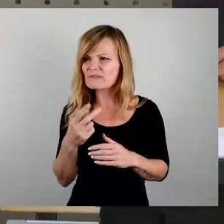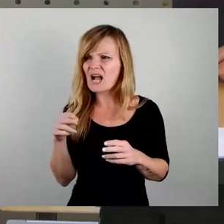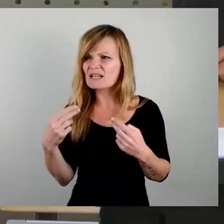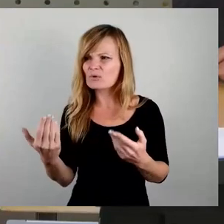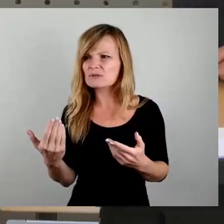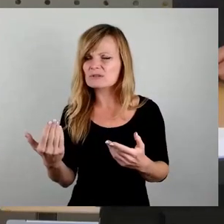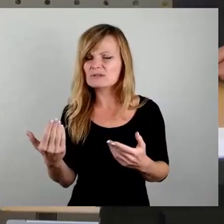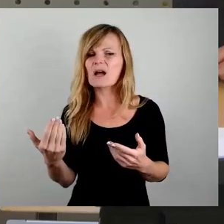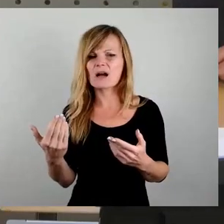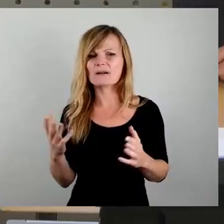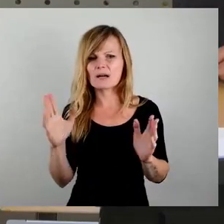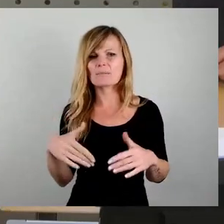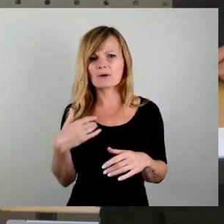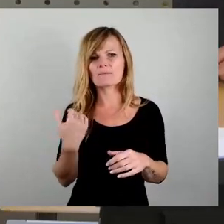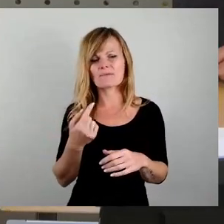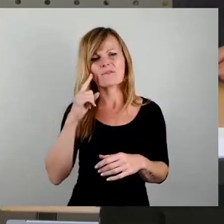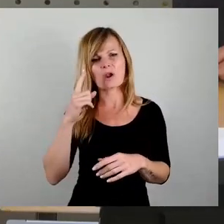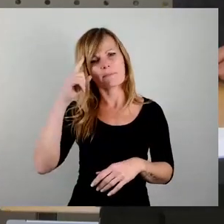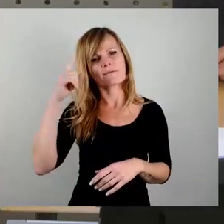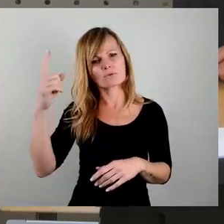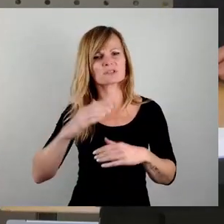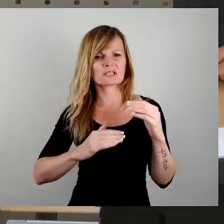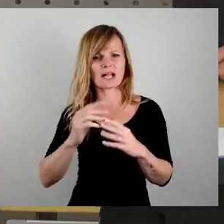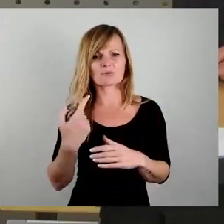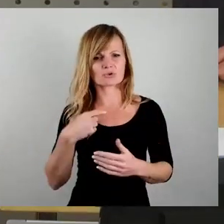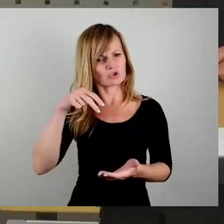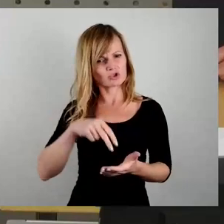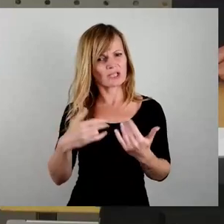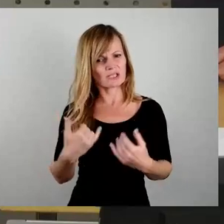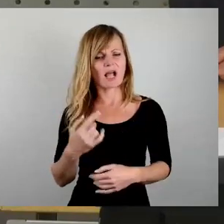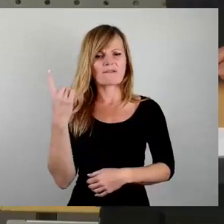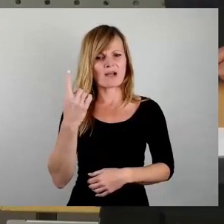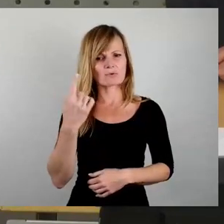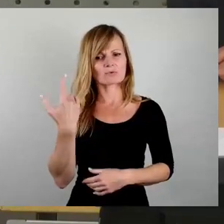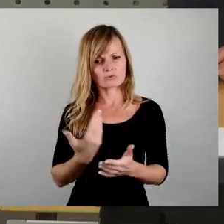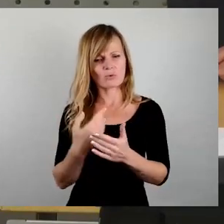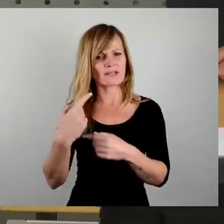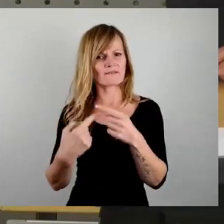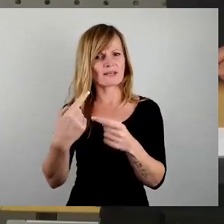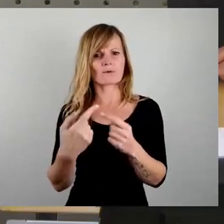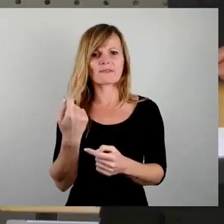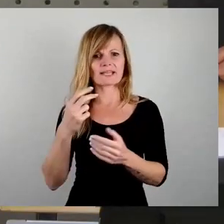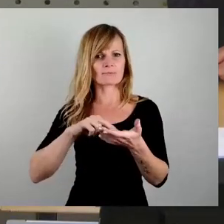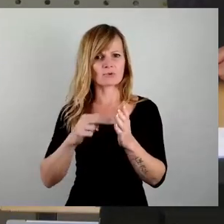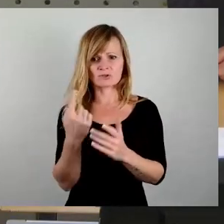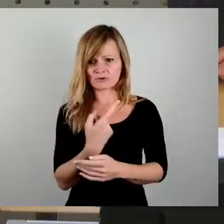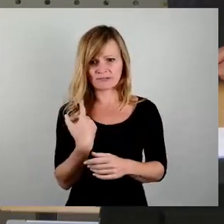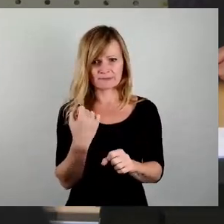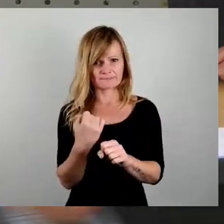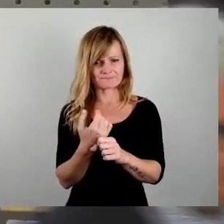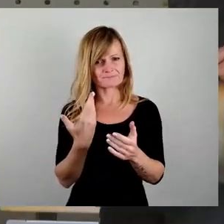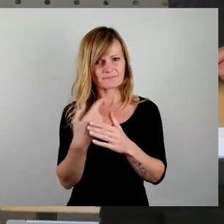aber das mache ich schon mit vollem Bewusstsein, weil ich hier stehe und einfach davor warne, dass die Entwicklung, die wir finanzpolitisch hier machen, die falsche ist.